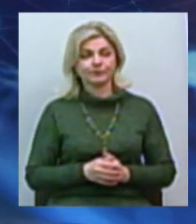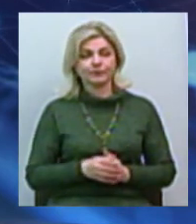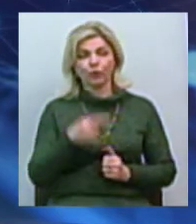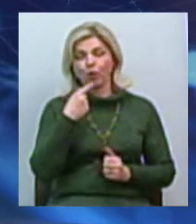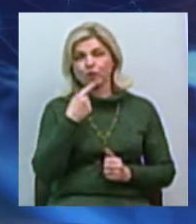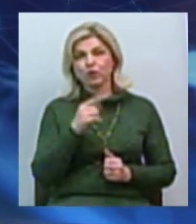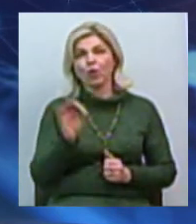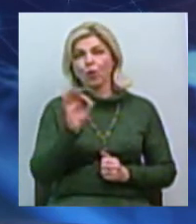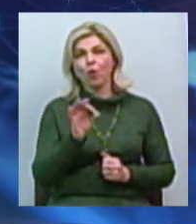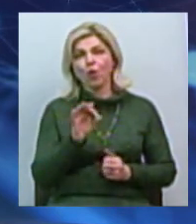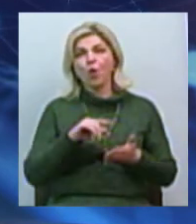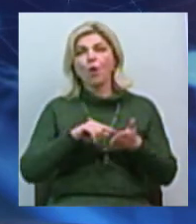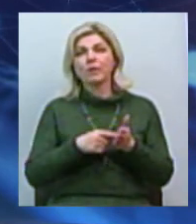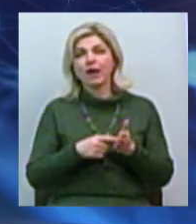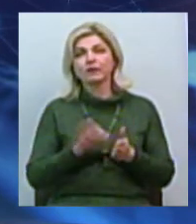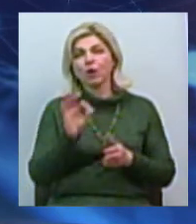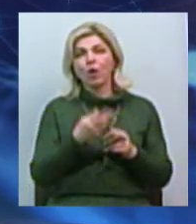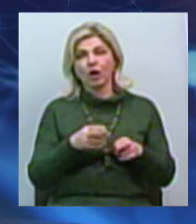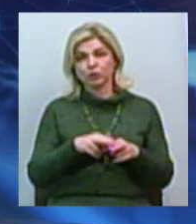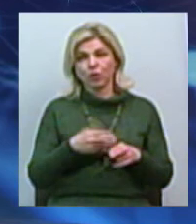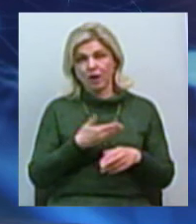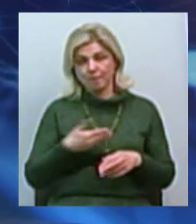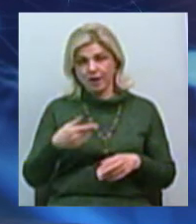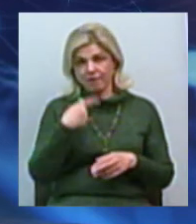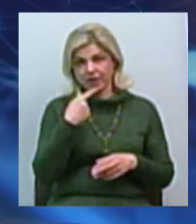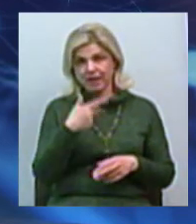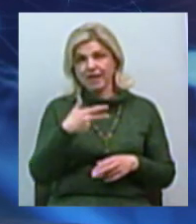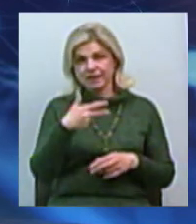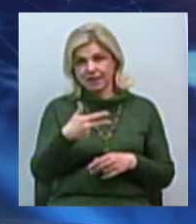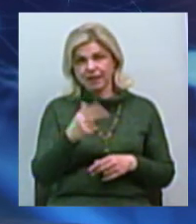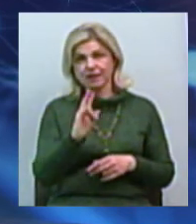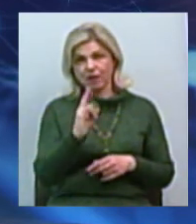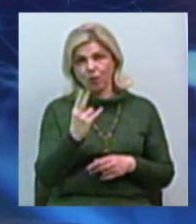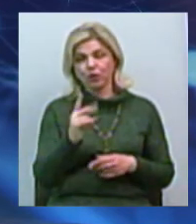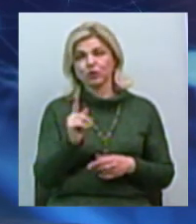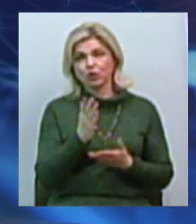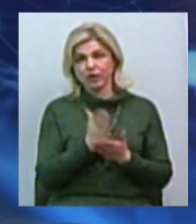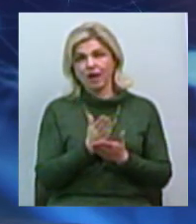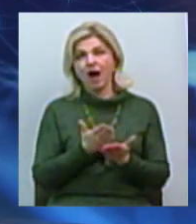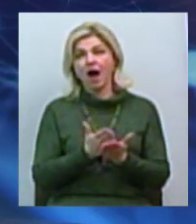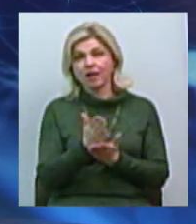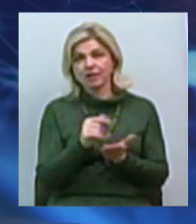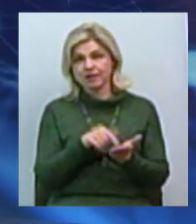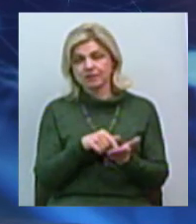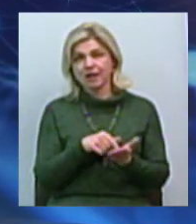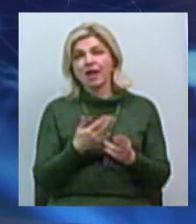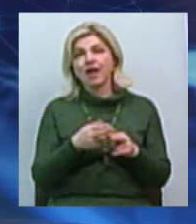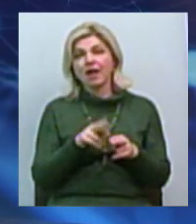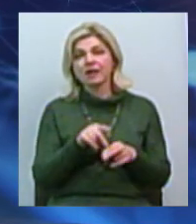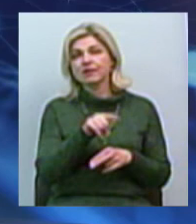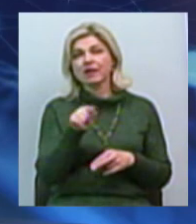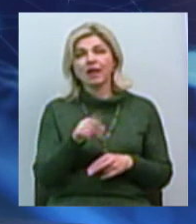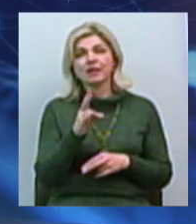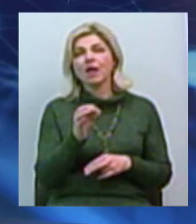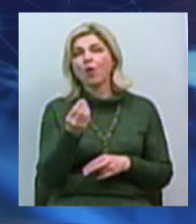говорячи про об'єкти, про котрі ми щойно говорили, три об'єкти в Миколаївській, які є в цьому атласі. Перераховані об'єкти – це не про